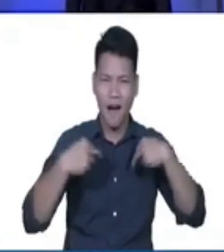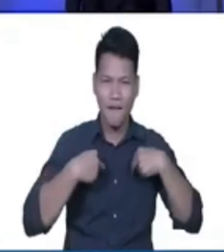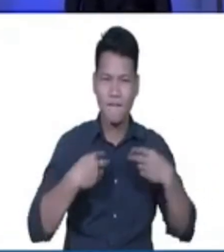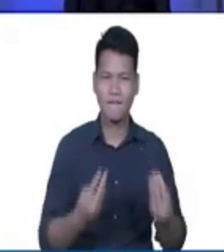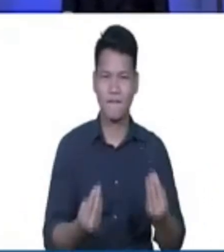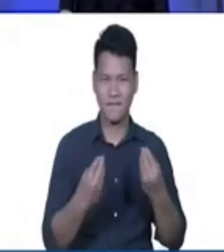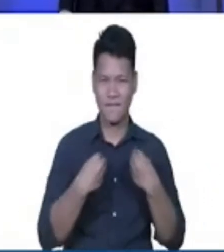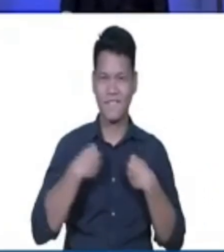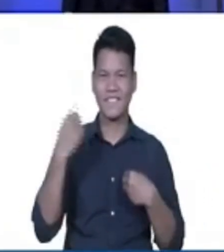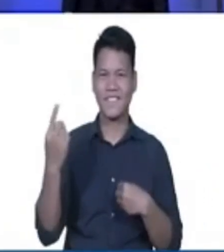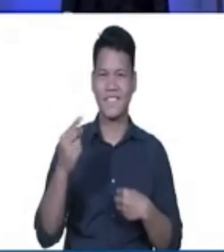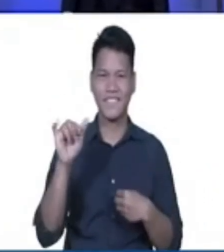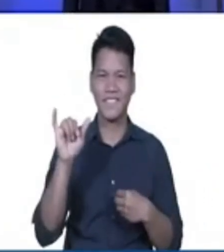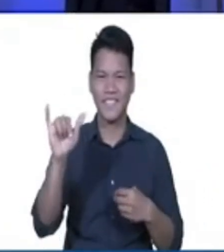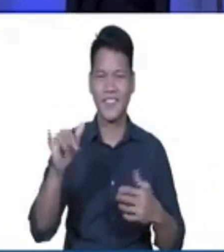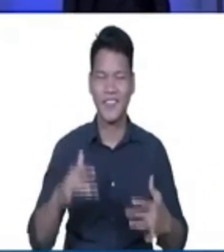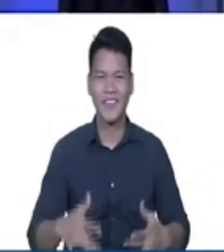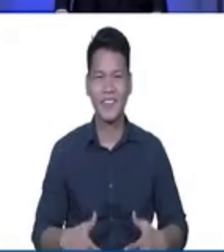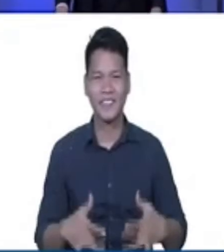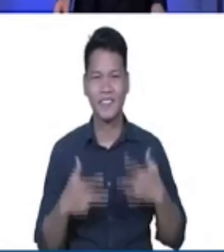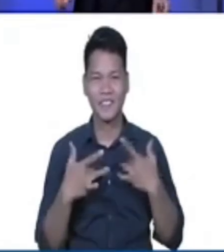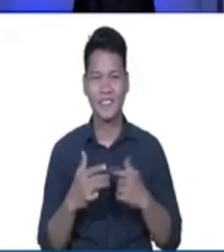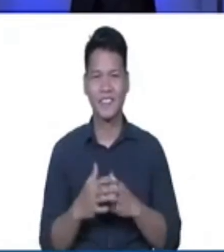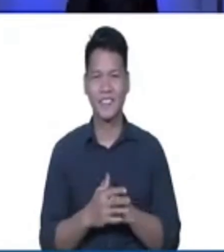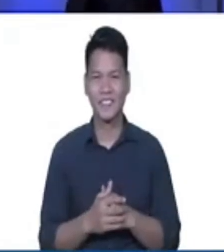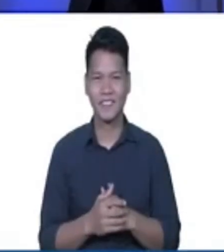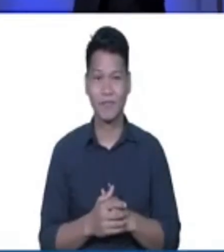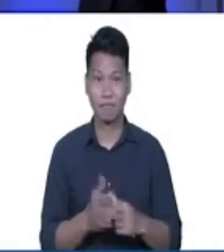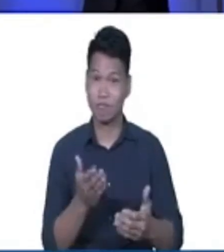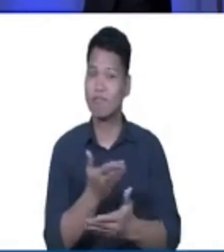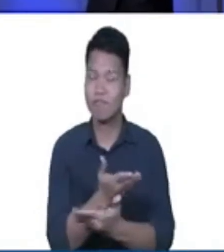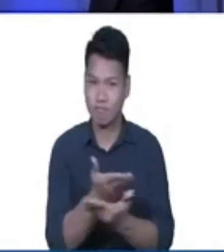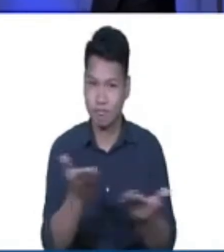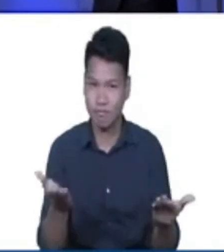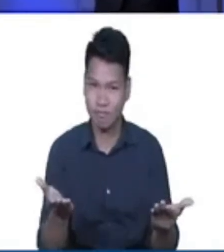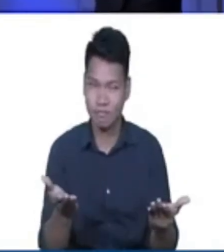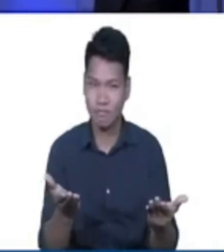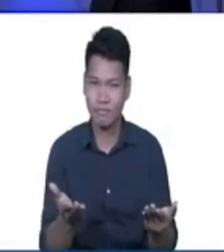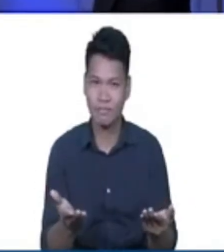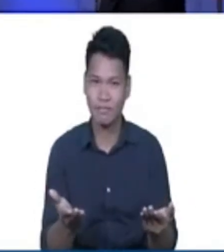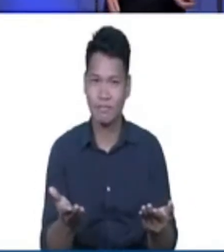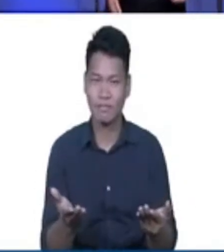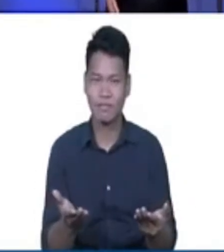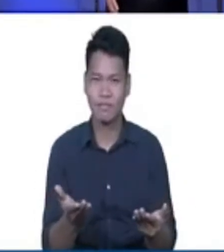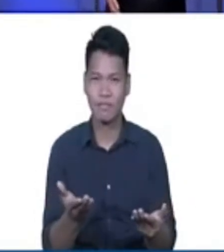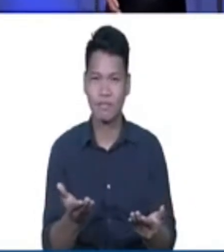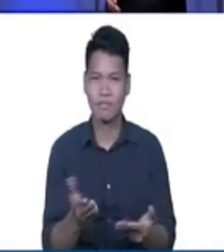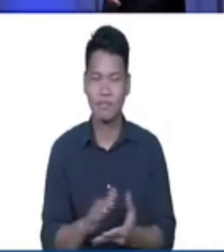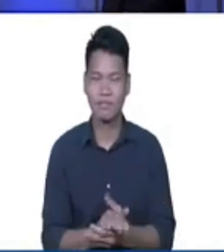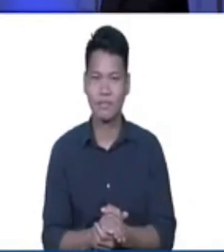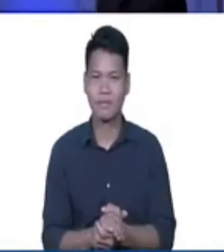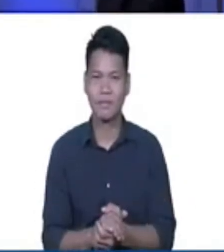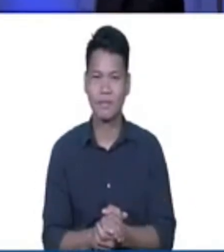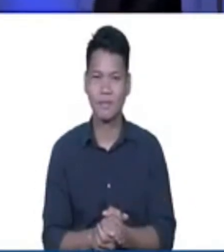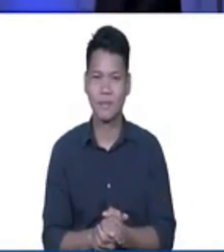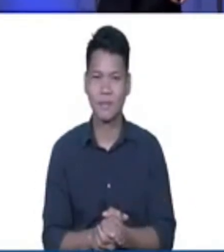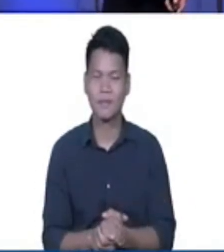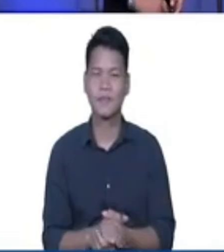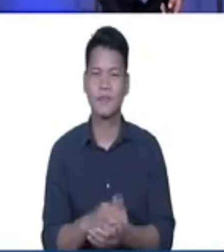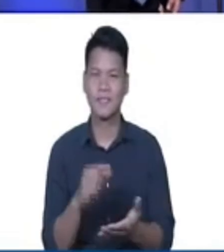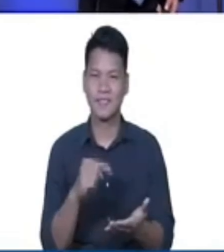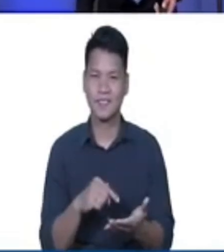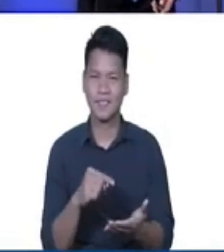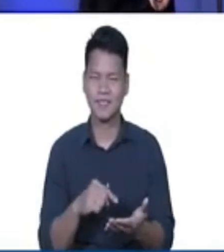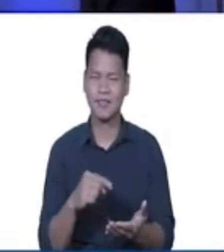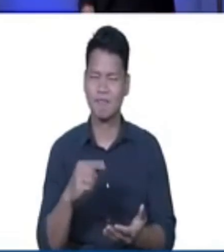Mga kaibigan minamahal na mga kaibigan mga kapatid ito po ang